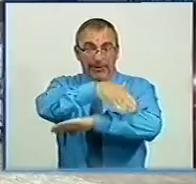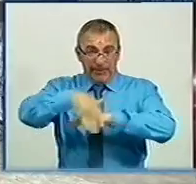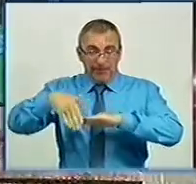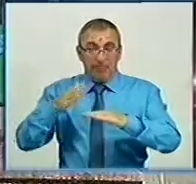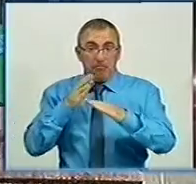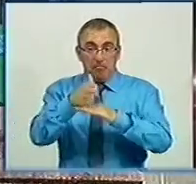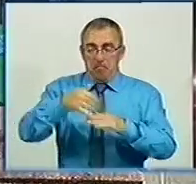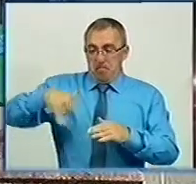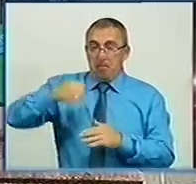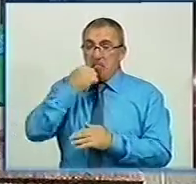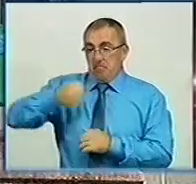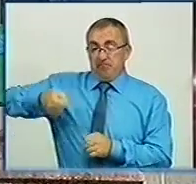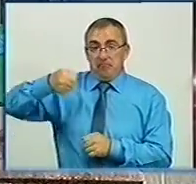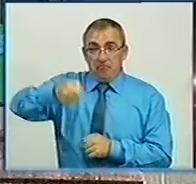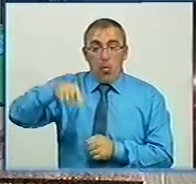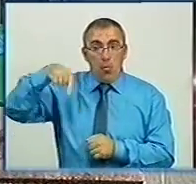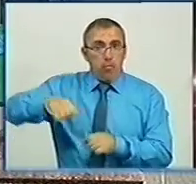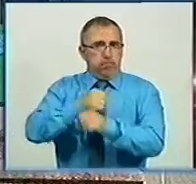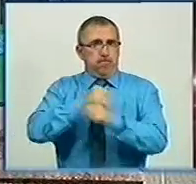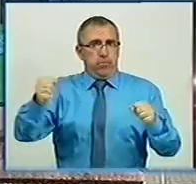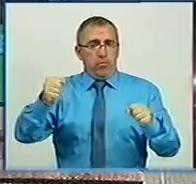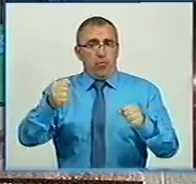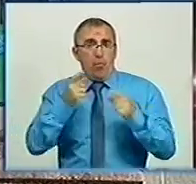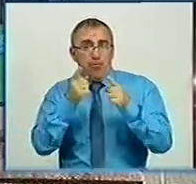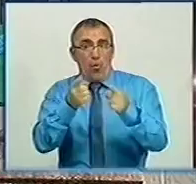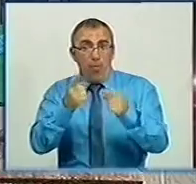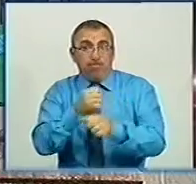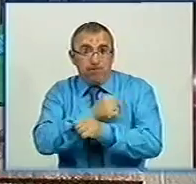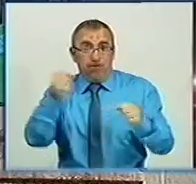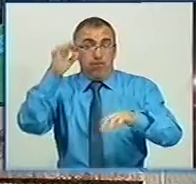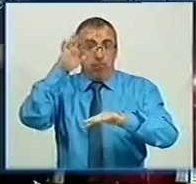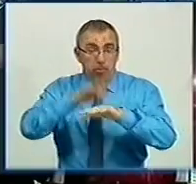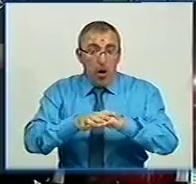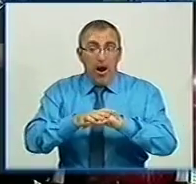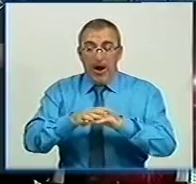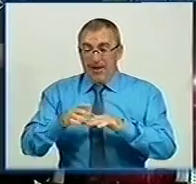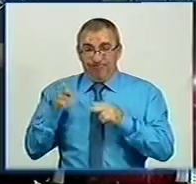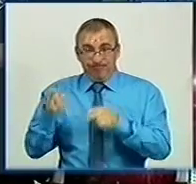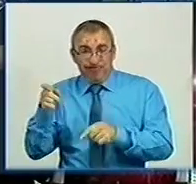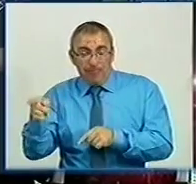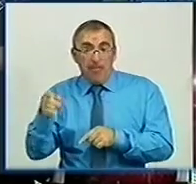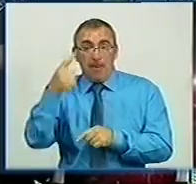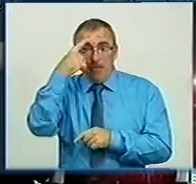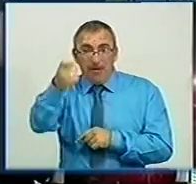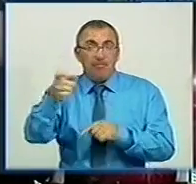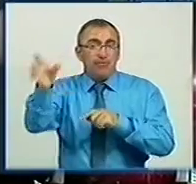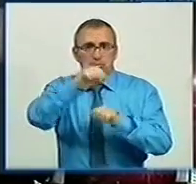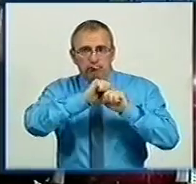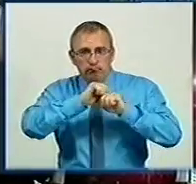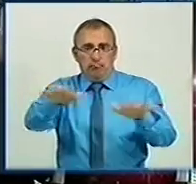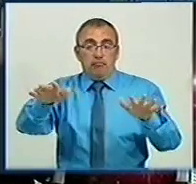чоловік з пакунком. Сказав, що в ньому вибухівка. Погрожуючи підірвати банк, грабіжник змусив працівників вийти з приміщення.